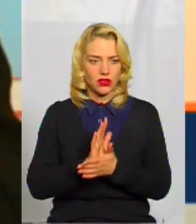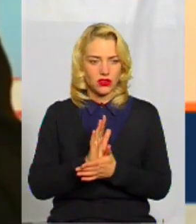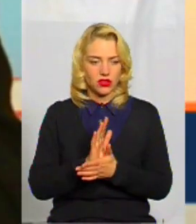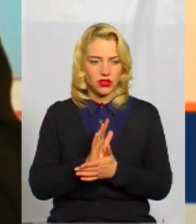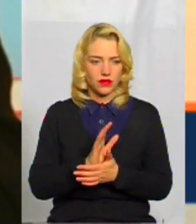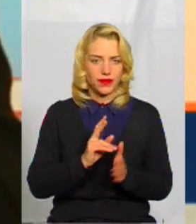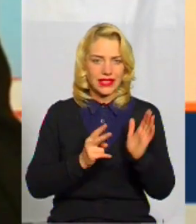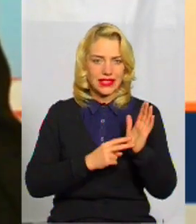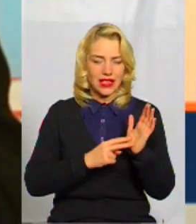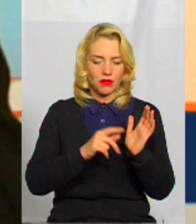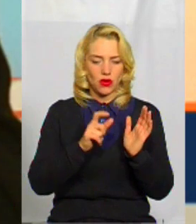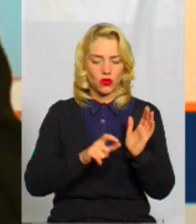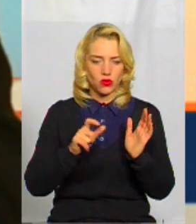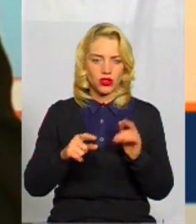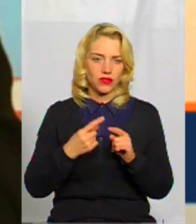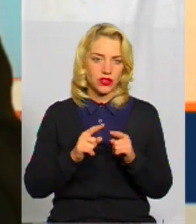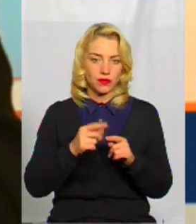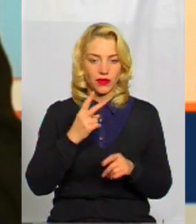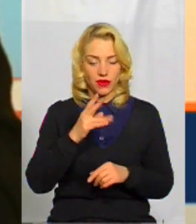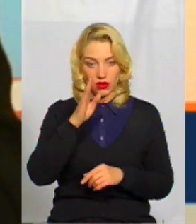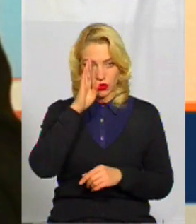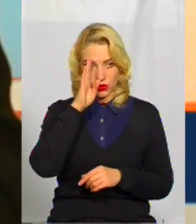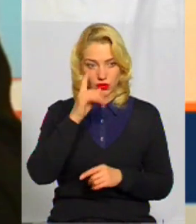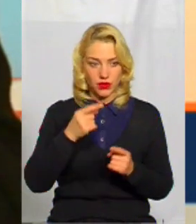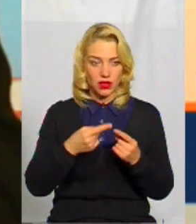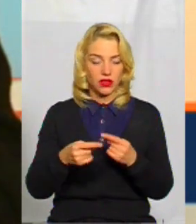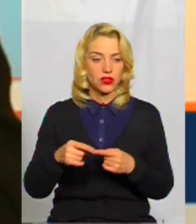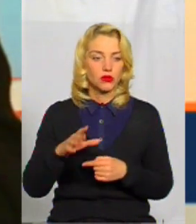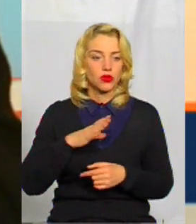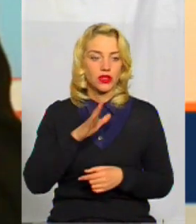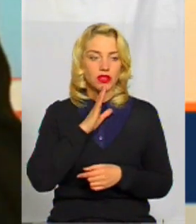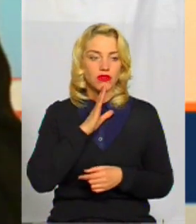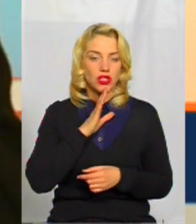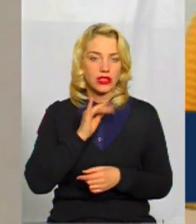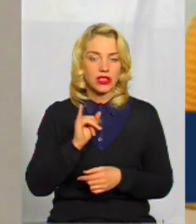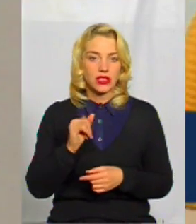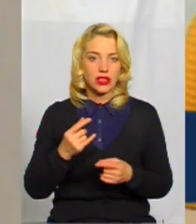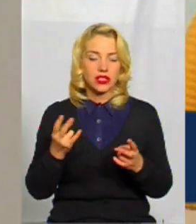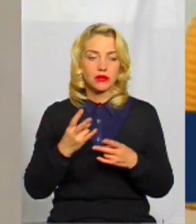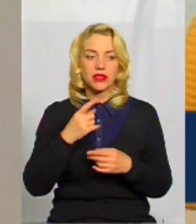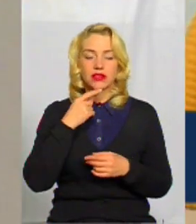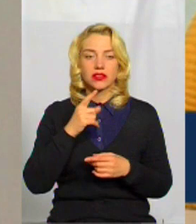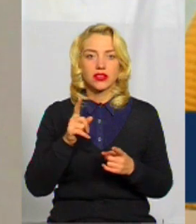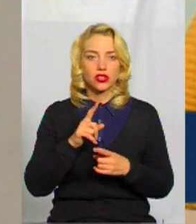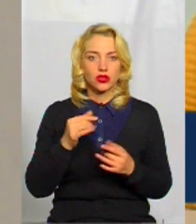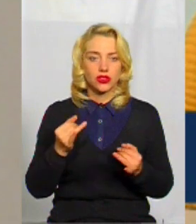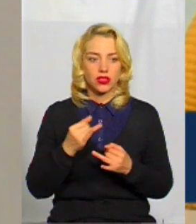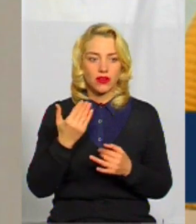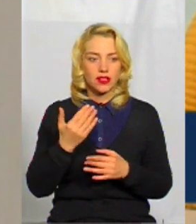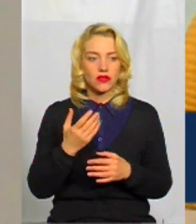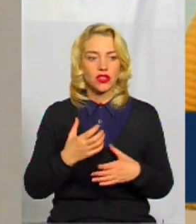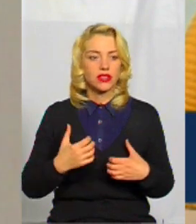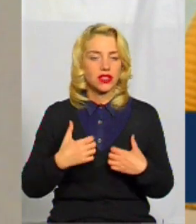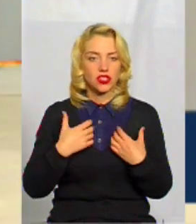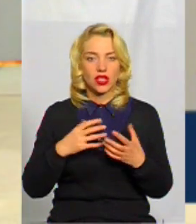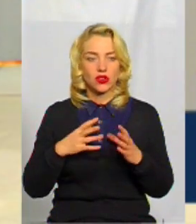семеро учнів, із них двоє хлопчиків, решта були дівчатка. Ну, і слід сказати, що цікавились вони страшенно